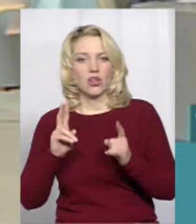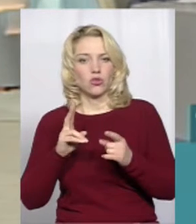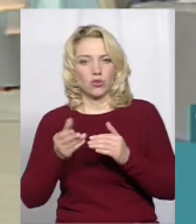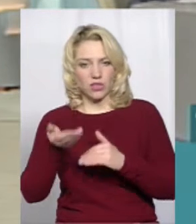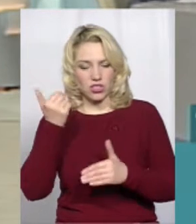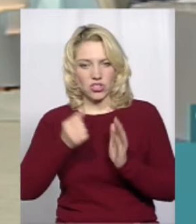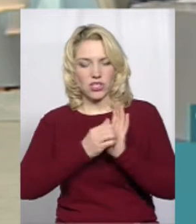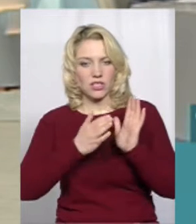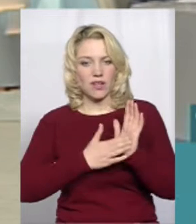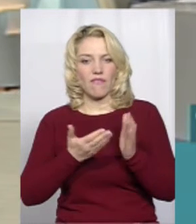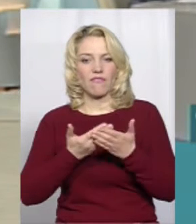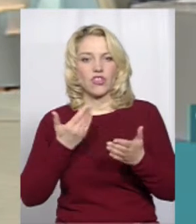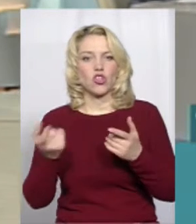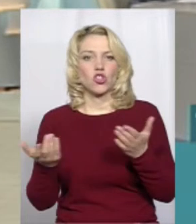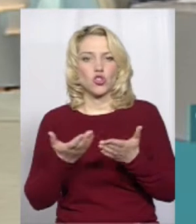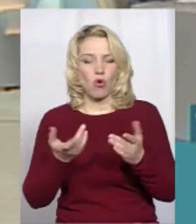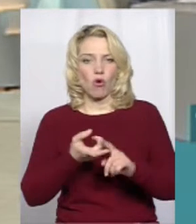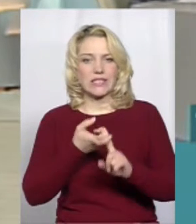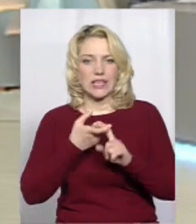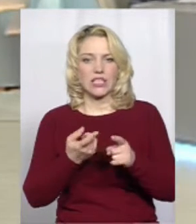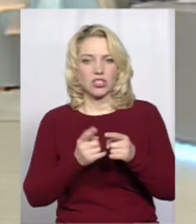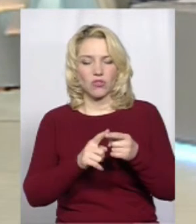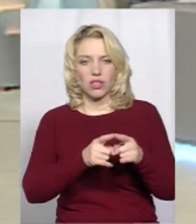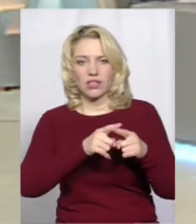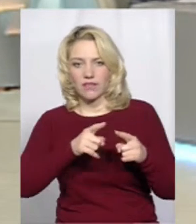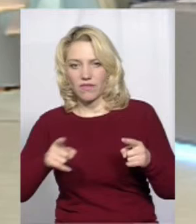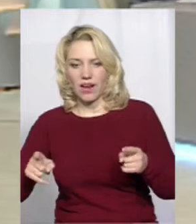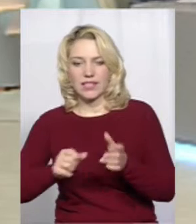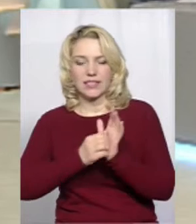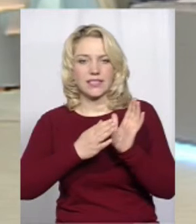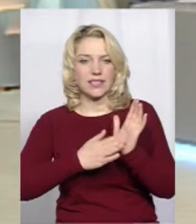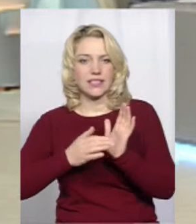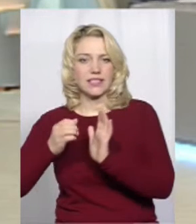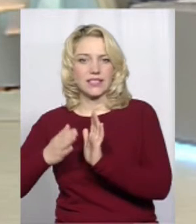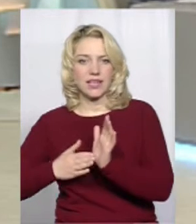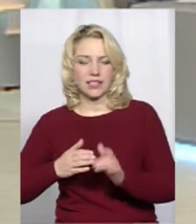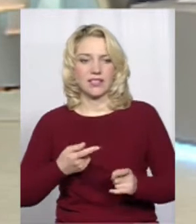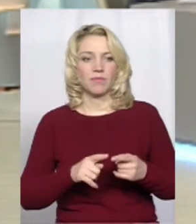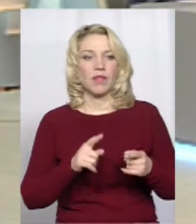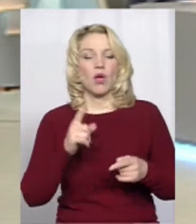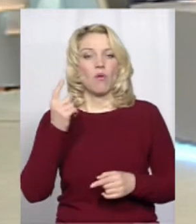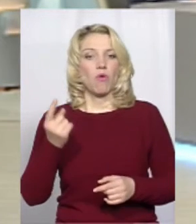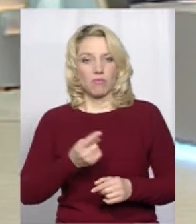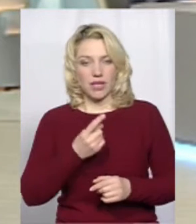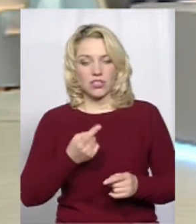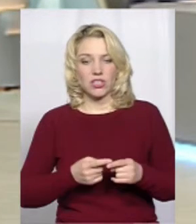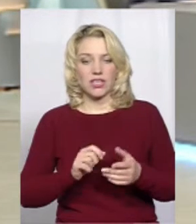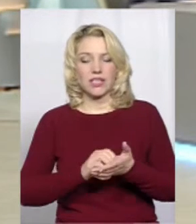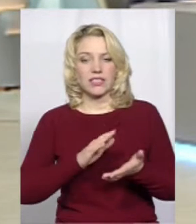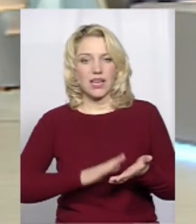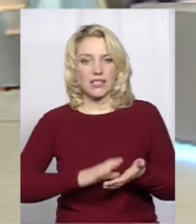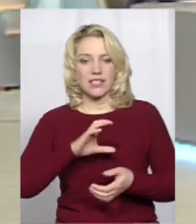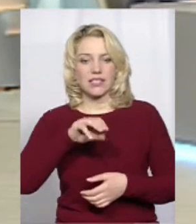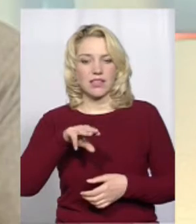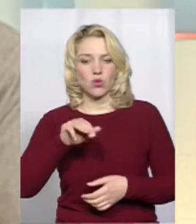чого залежить ота тривалість реєстрації нового статуту? По-перше, реєстрація